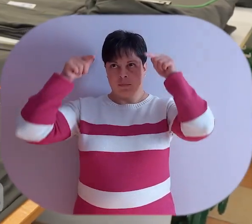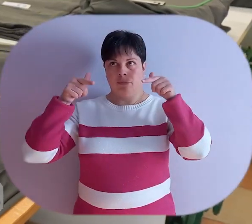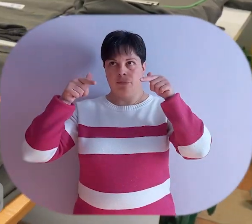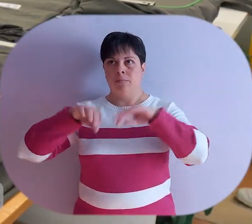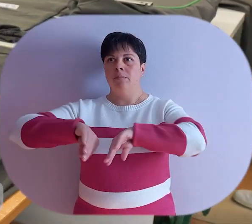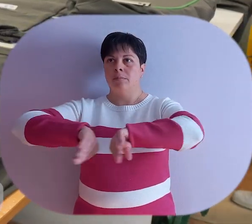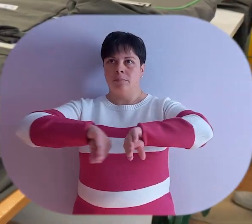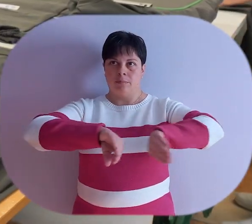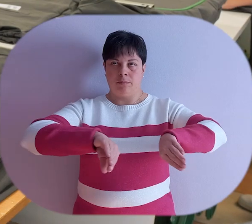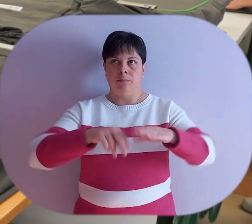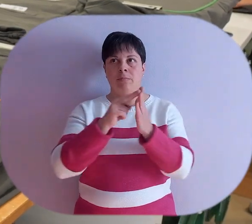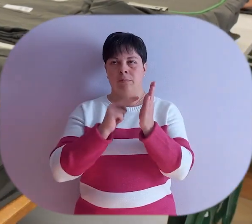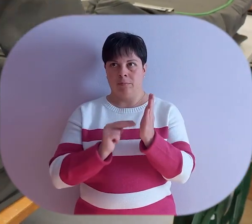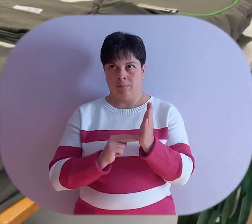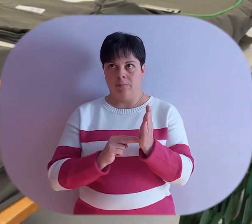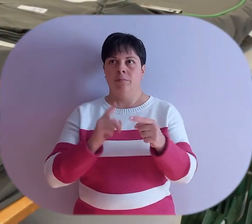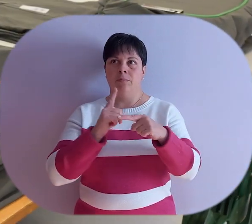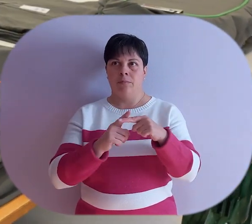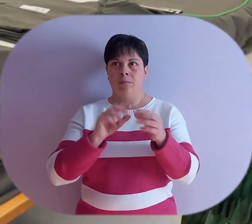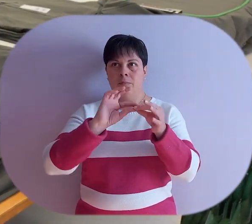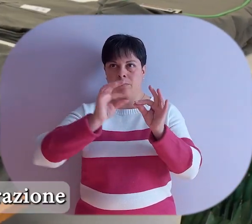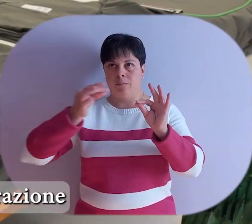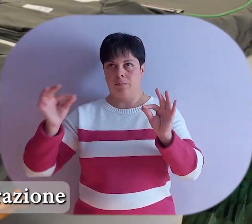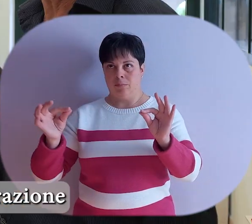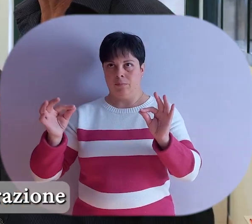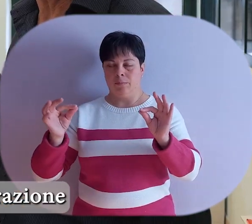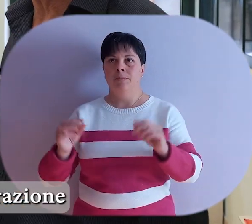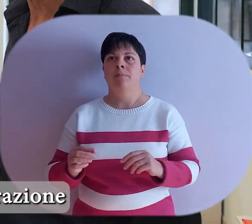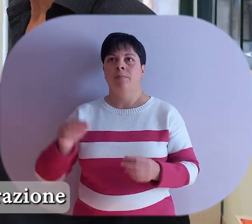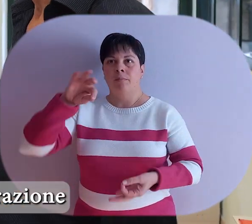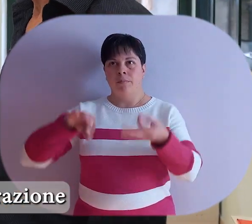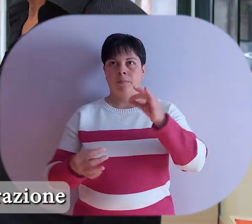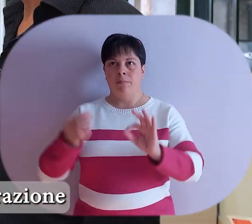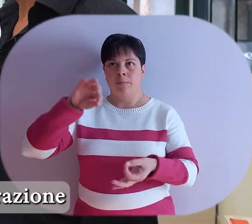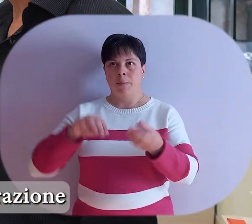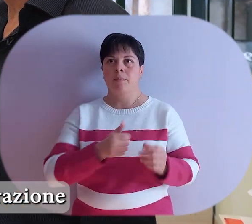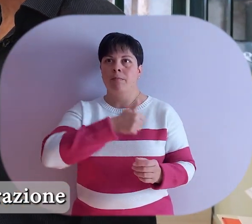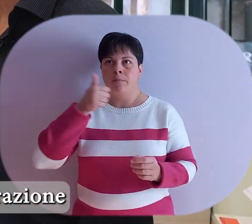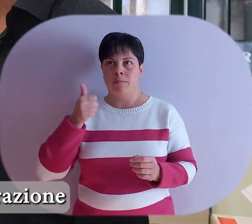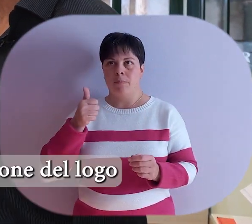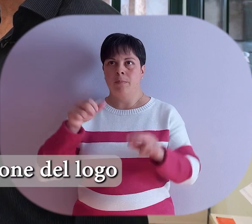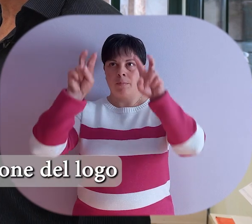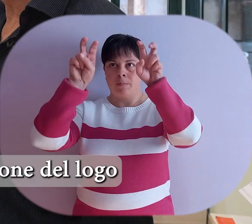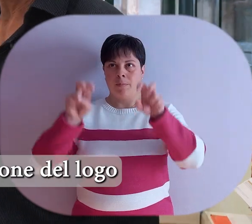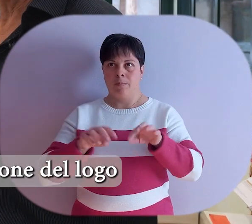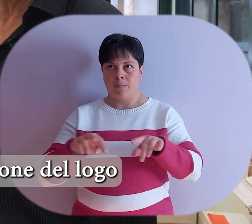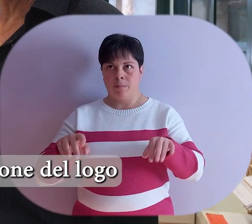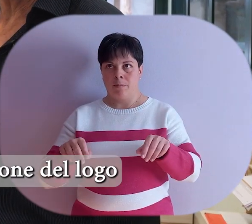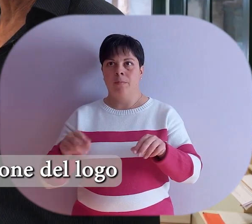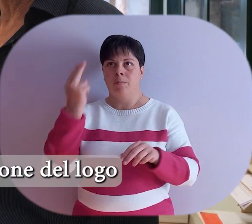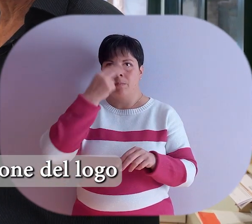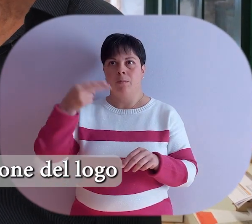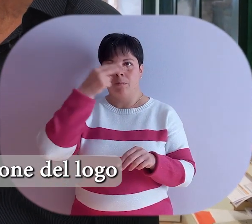o pantaloni, i cappellini vengono divisi in relazione a colori, taglie e si farà la lavorazione prima al